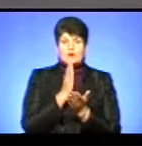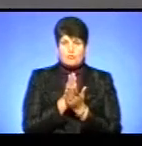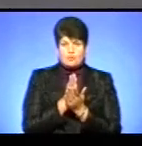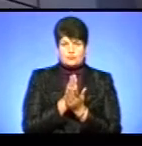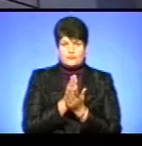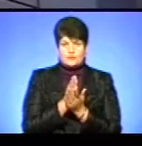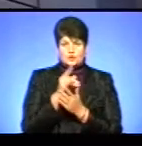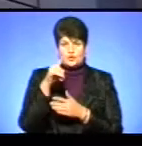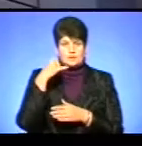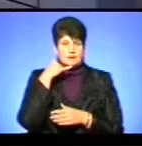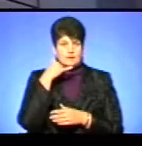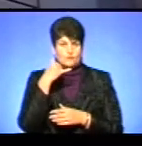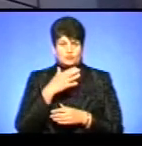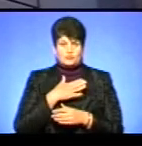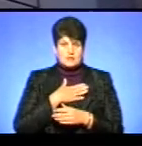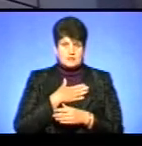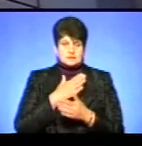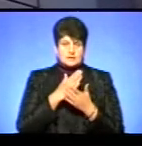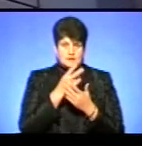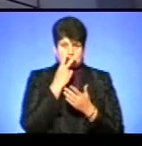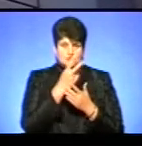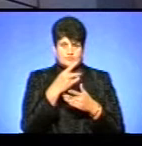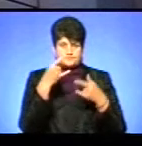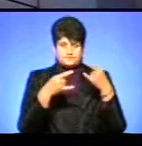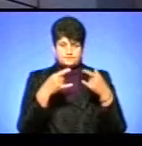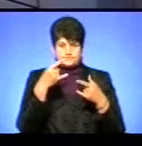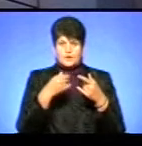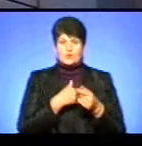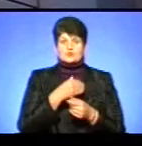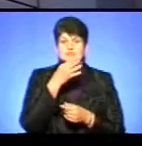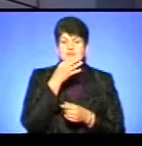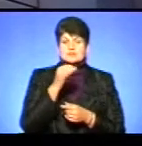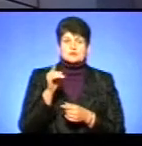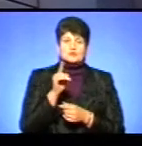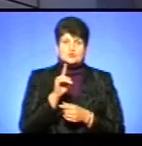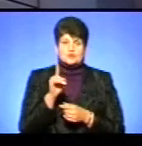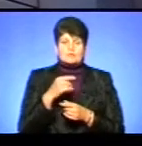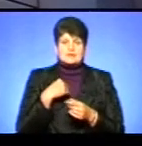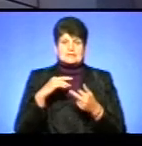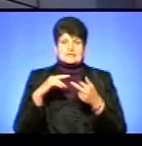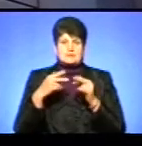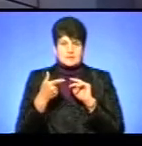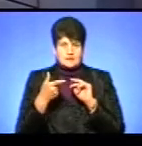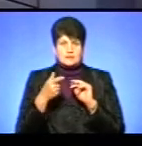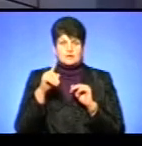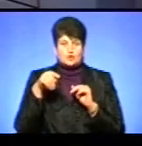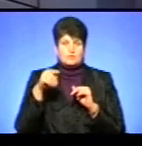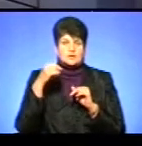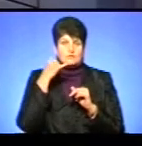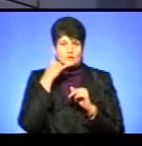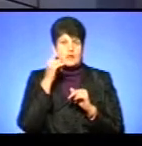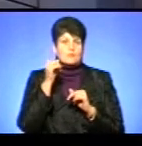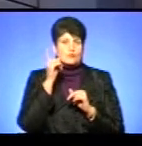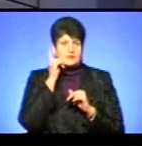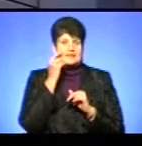Номер телефону нашої студії буде на вашому екрані. Хочу сказати, акцентувати, що ми замінили стаціонарний номер телефону на мобільний